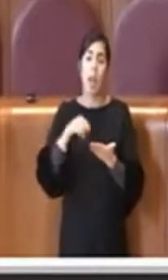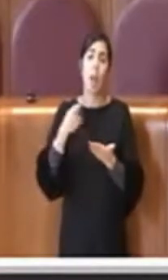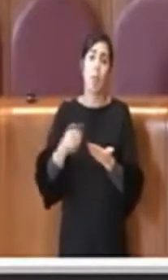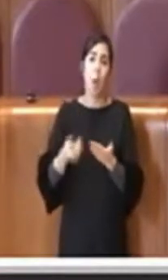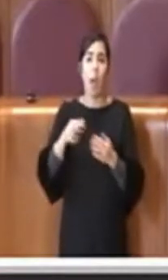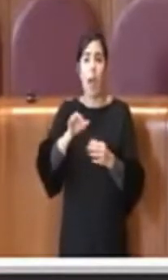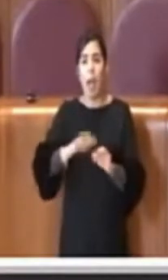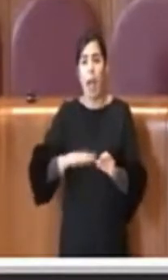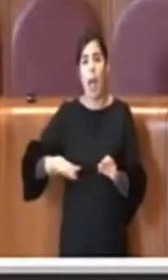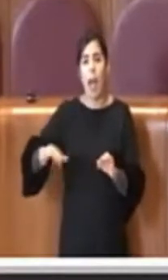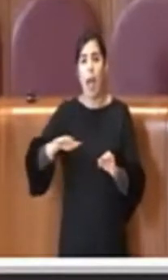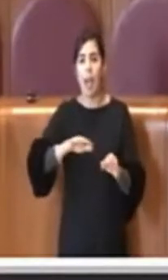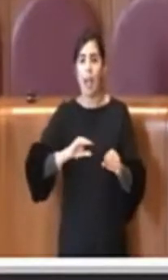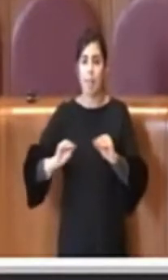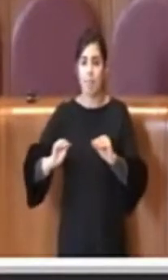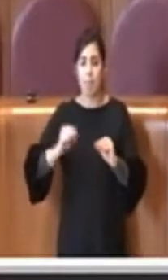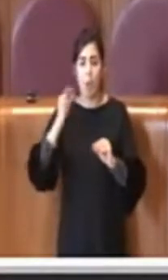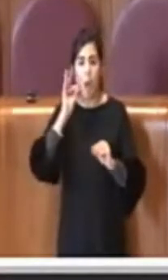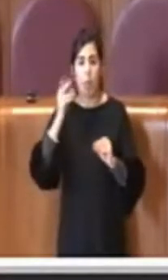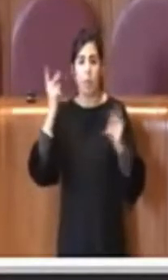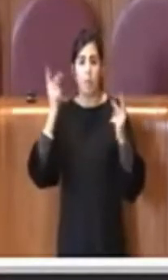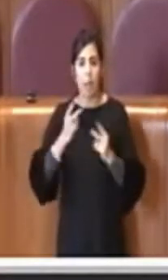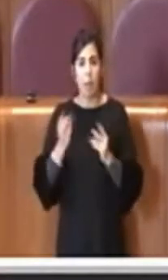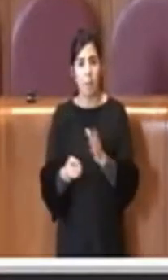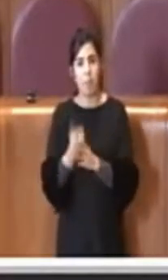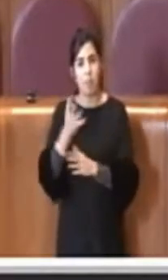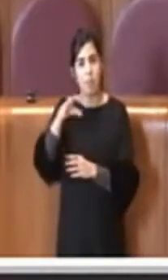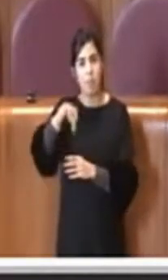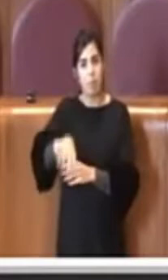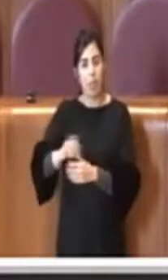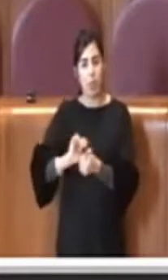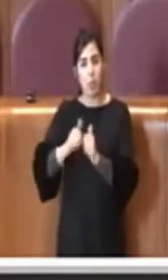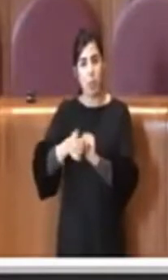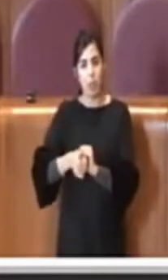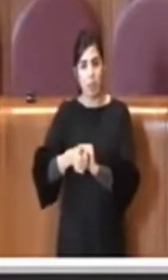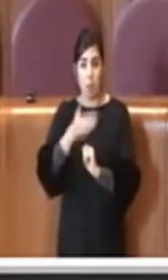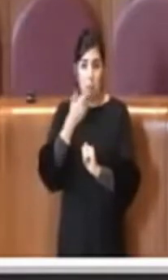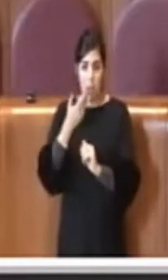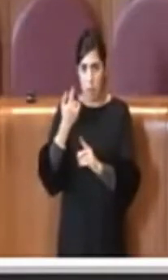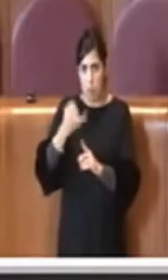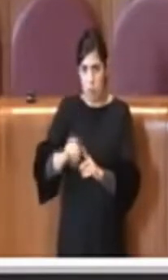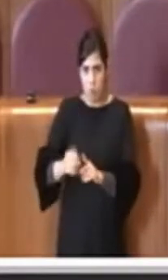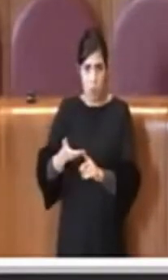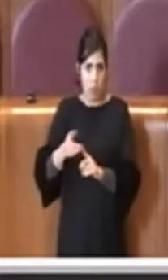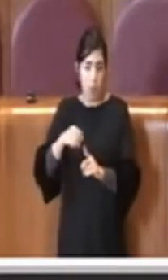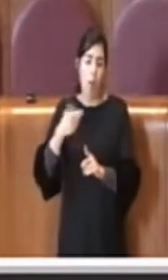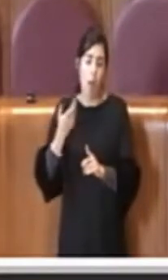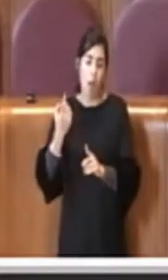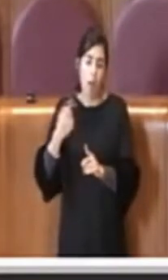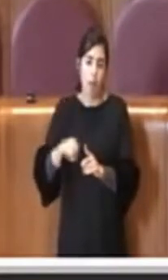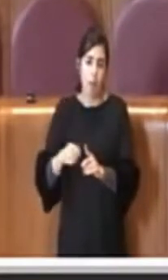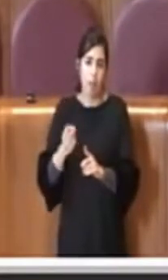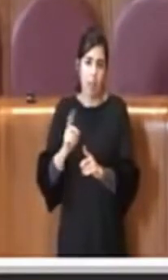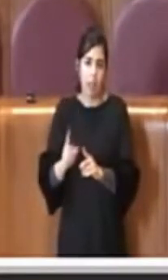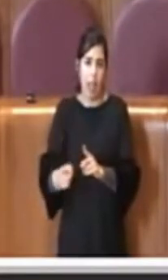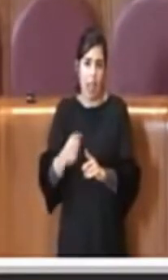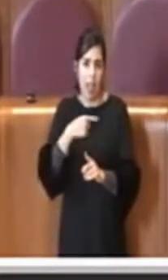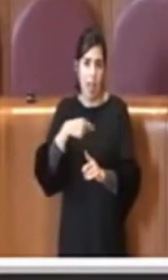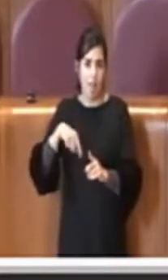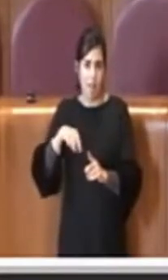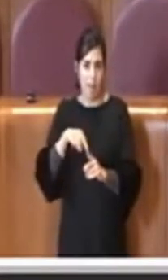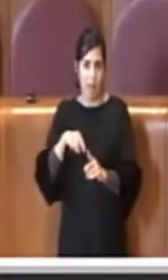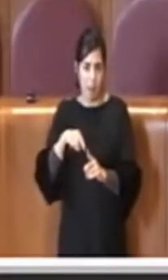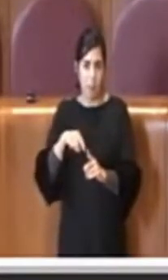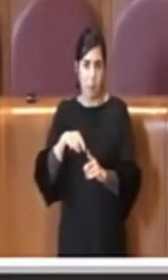poter finalmente realizzare l'impianto sportivo. Manca quest'ultimo passaggio ed è nostra intenzione lavorare